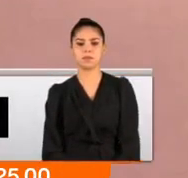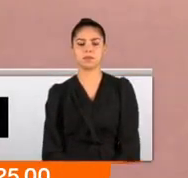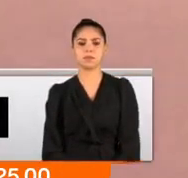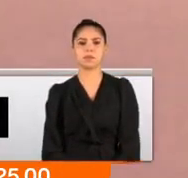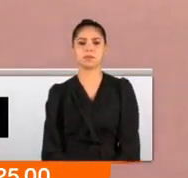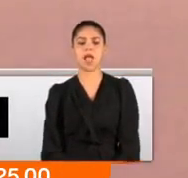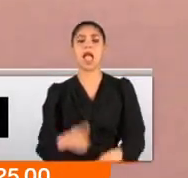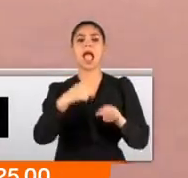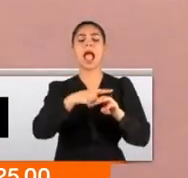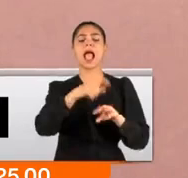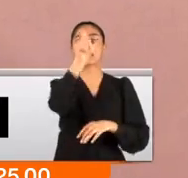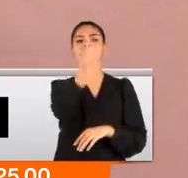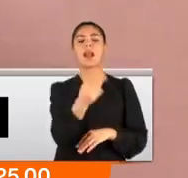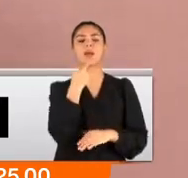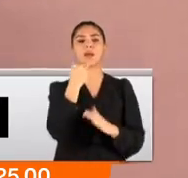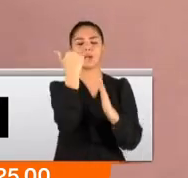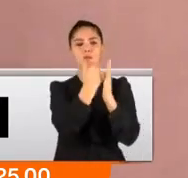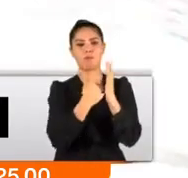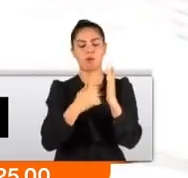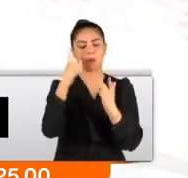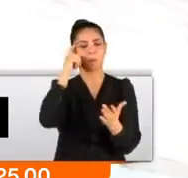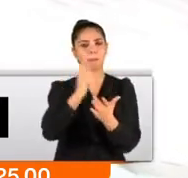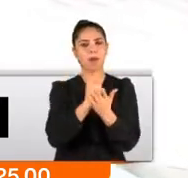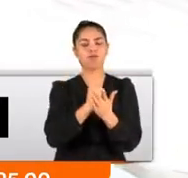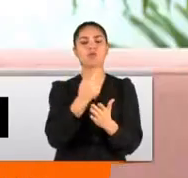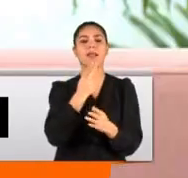Esra Airol'un kapısını çalan kişi Meryem Öksüzdü.